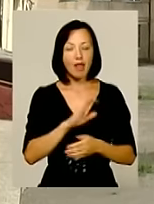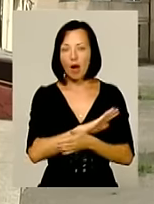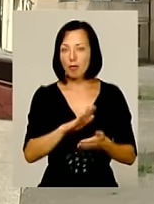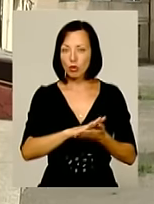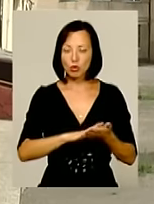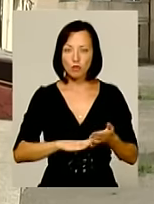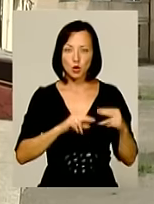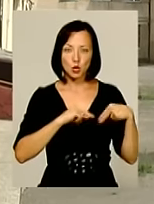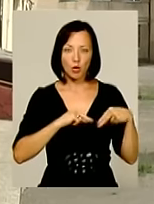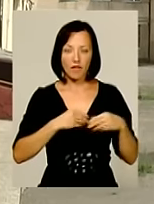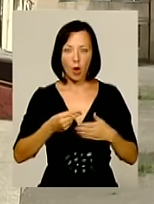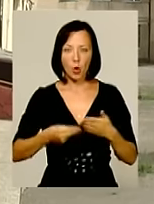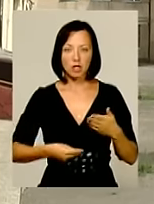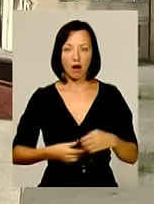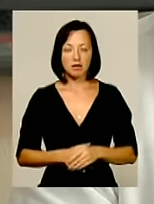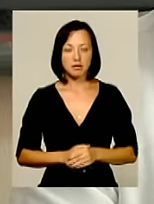трудовий контракт.